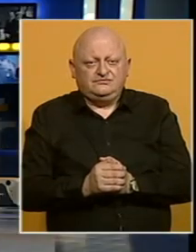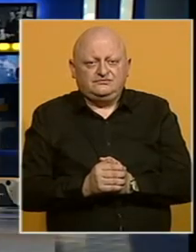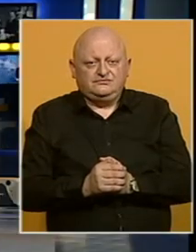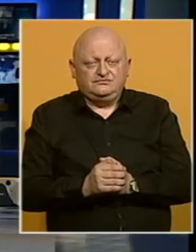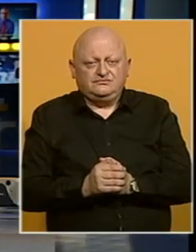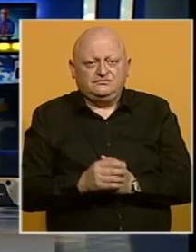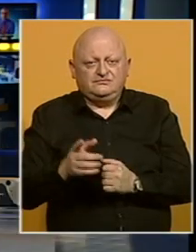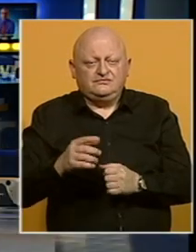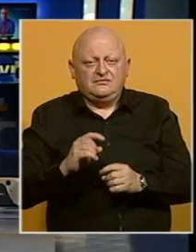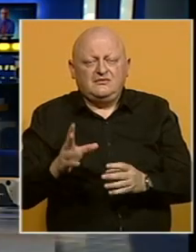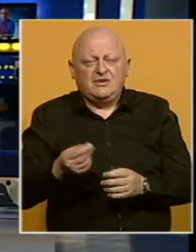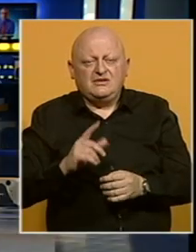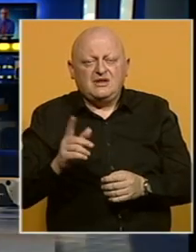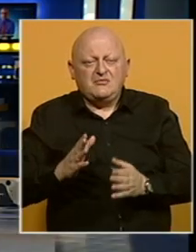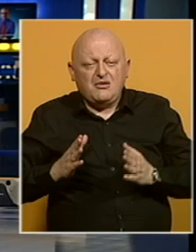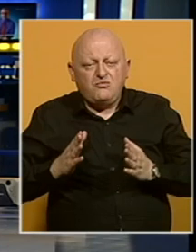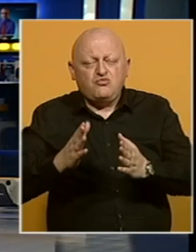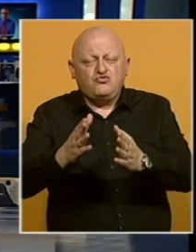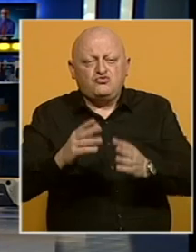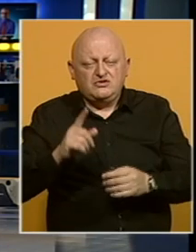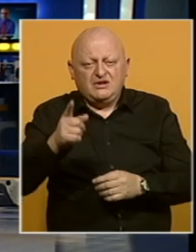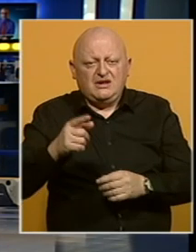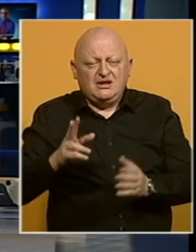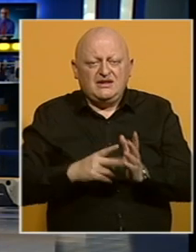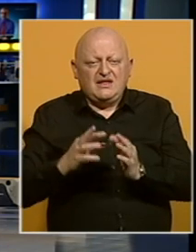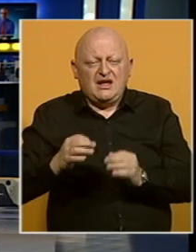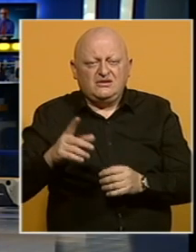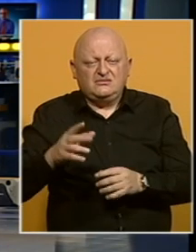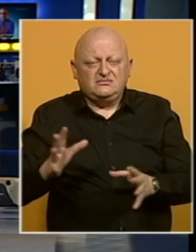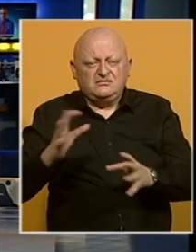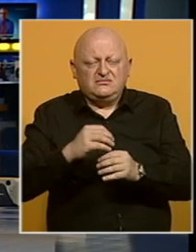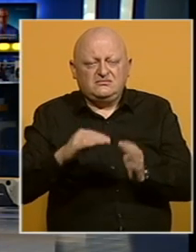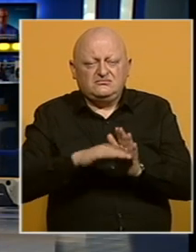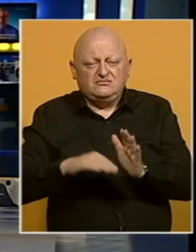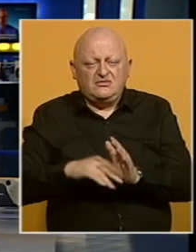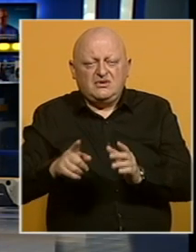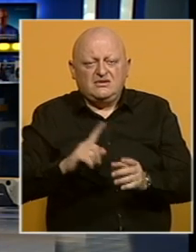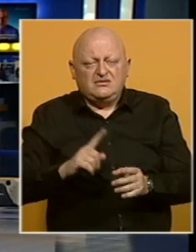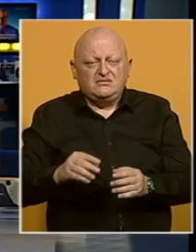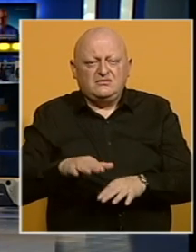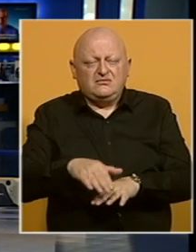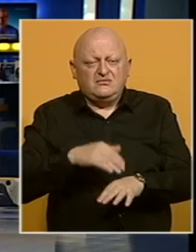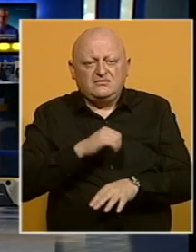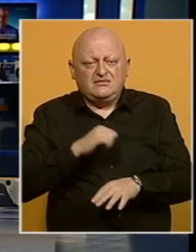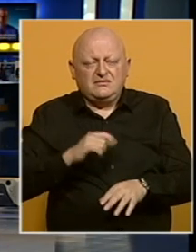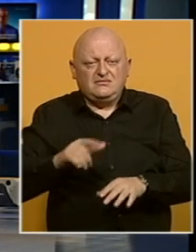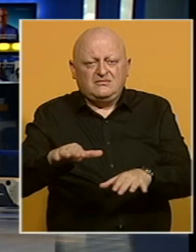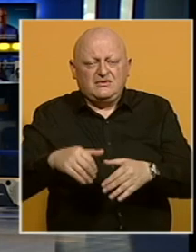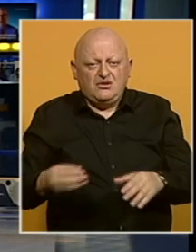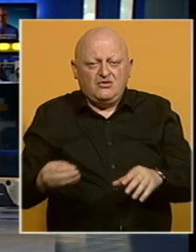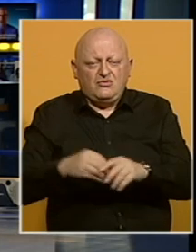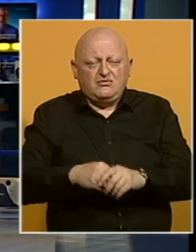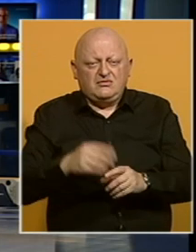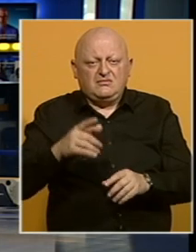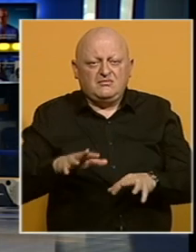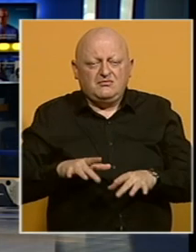Bez novca nema puta Bosne i Hercegovine u NATO, no realizaciju programa reformi ove godine nije zakočilo samo neusvajanje budžeta,